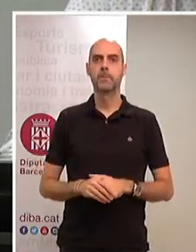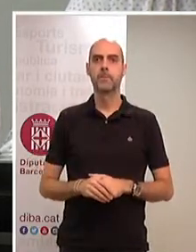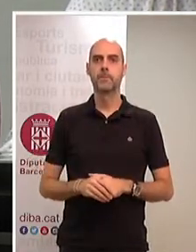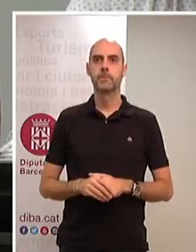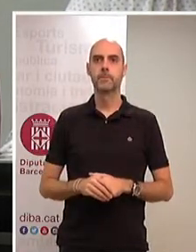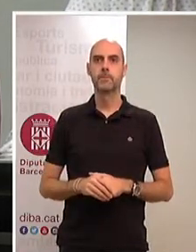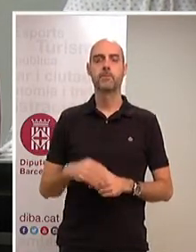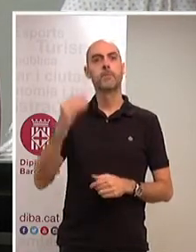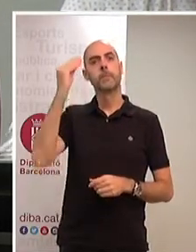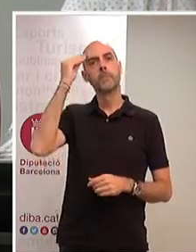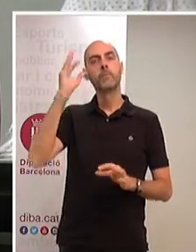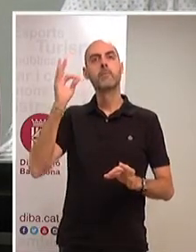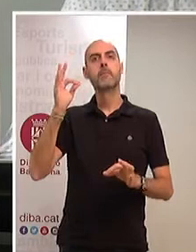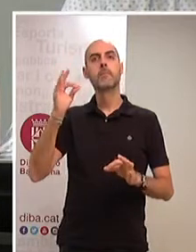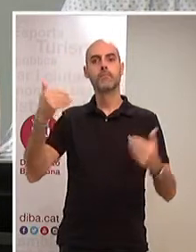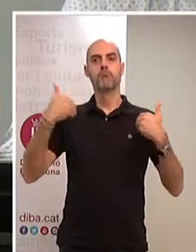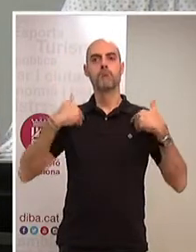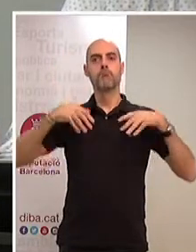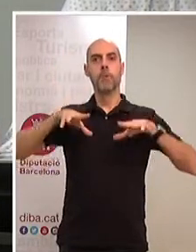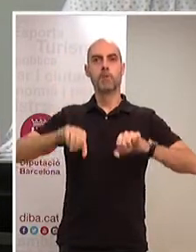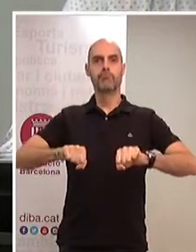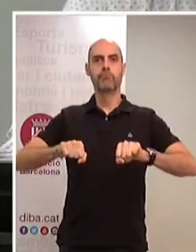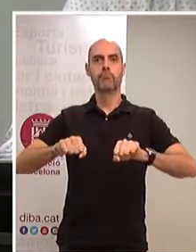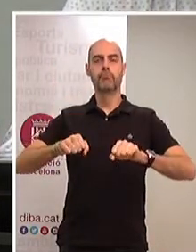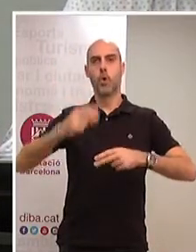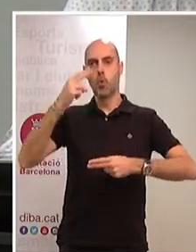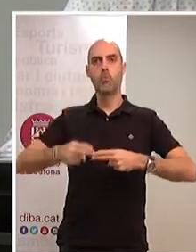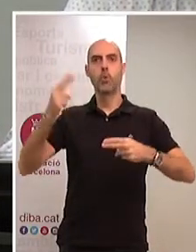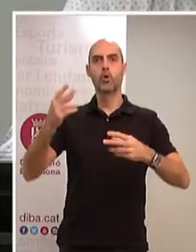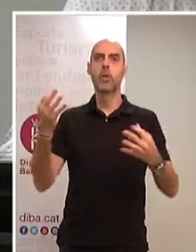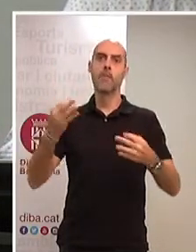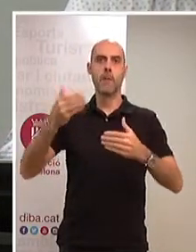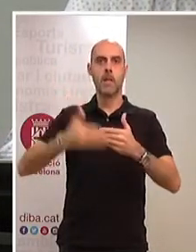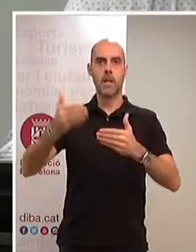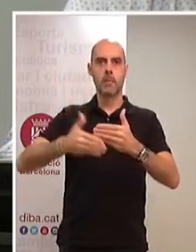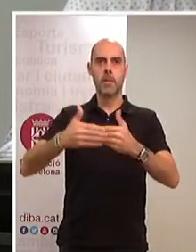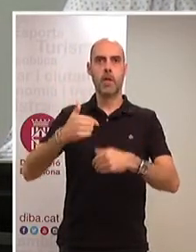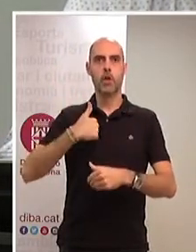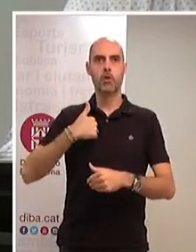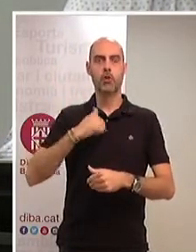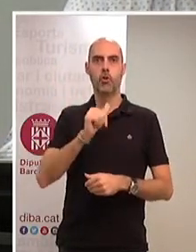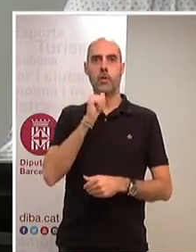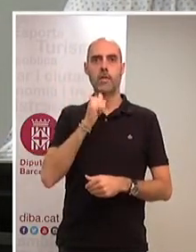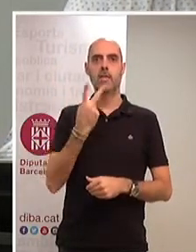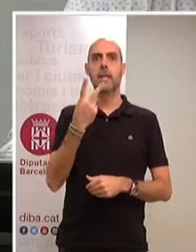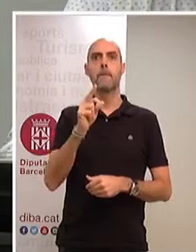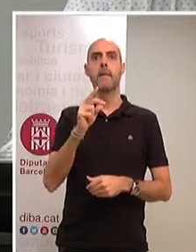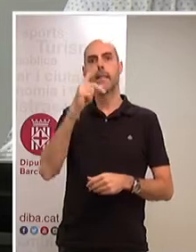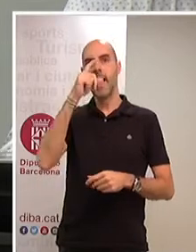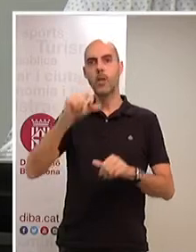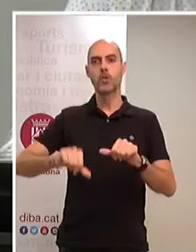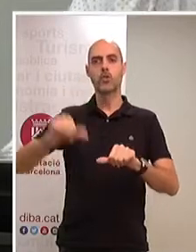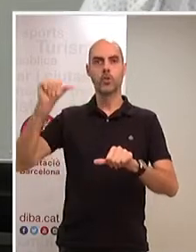defensat que els mandats públics han de tenir una limitació. En el meu cas, he complert gairebé 20 anys d'activitat pública